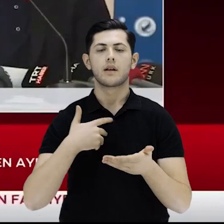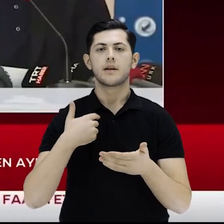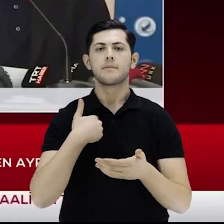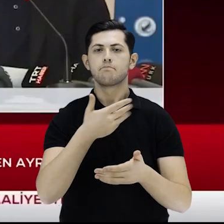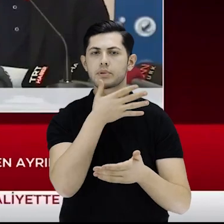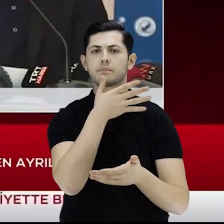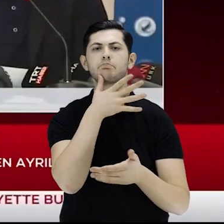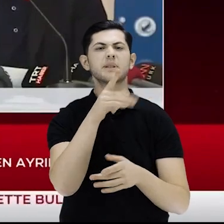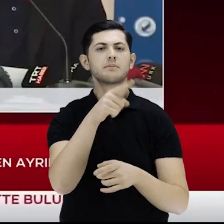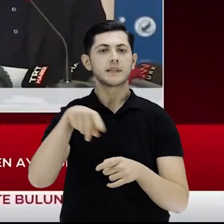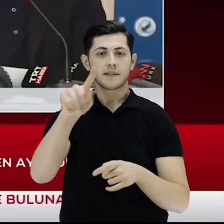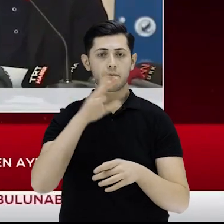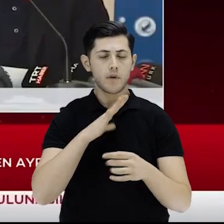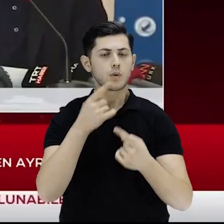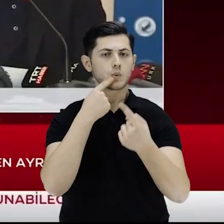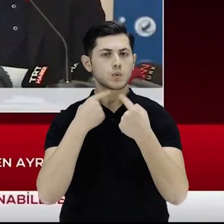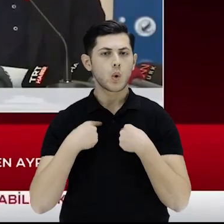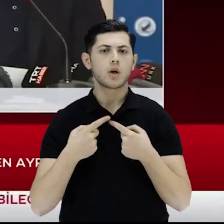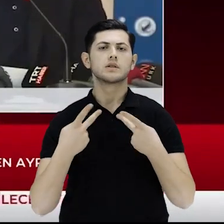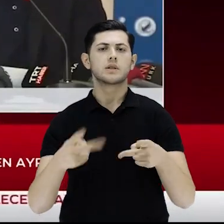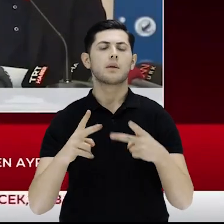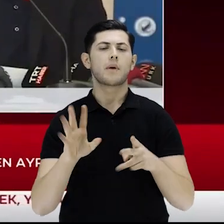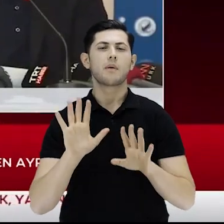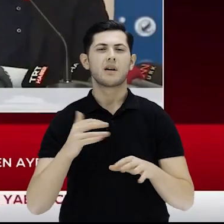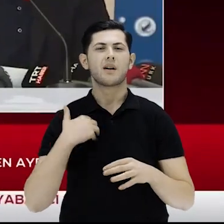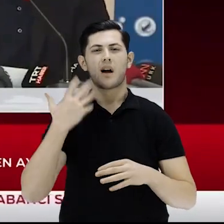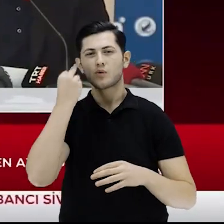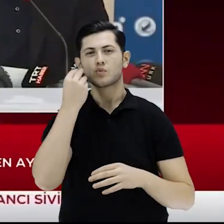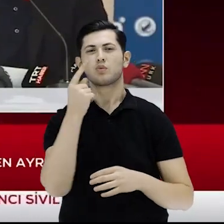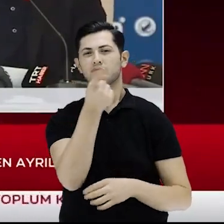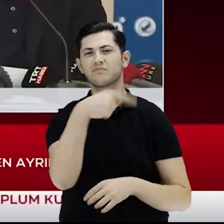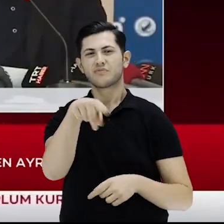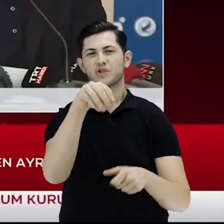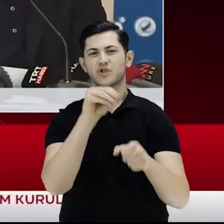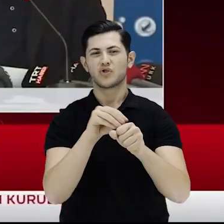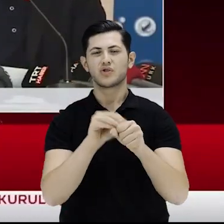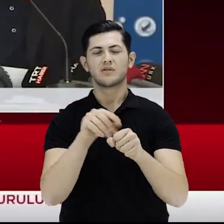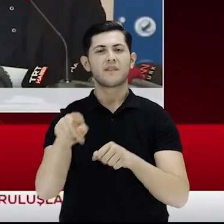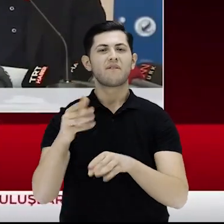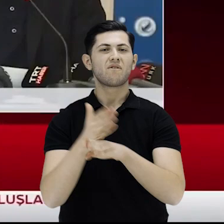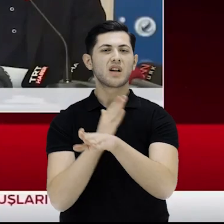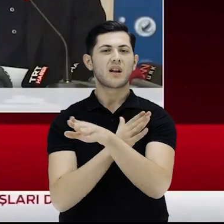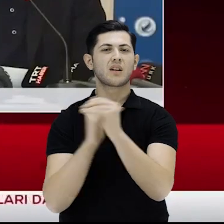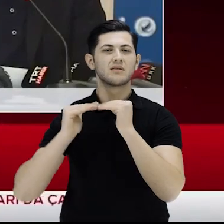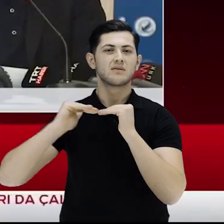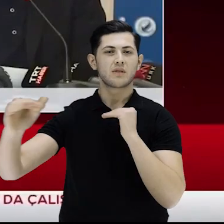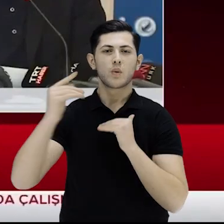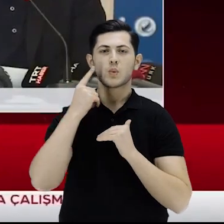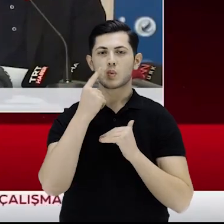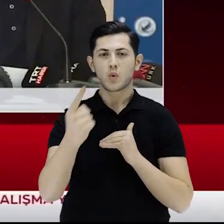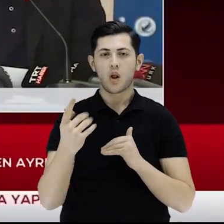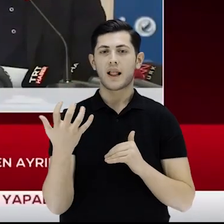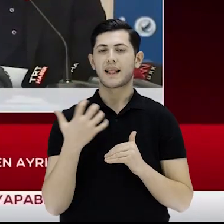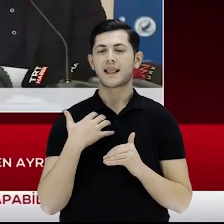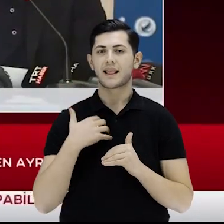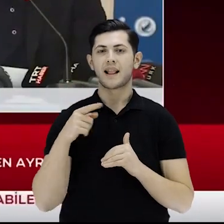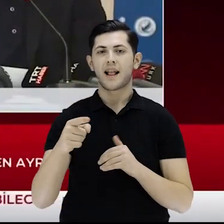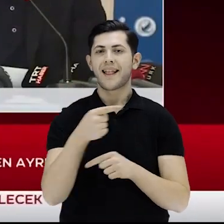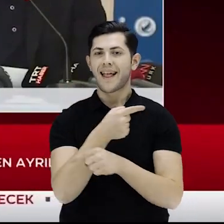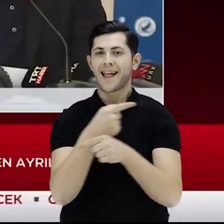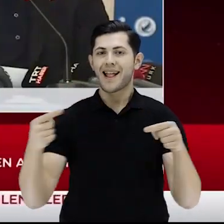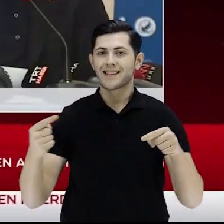arandı. Bildiğimiz bilmediğimiz bir yer varsa bize söyleyin. Ama anlıyoruz ki birileri buradaki vatandaşlarımızın bir